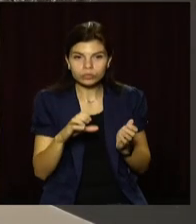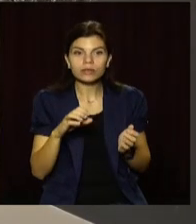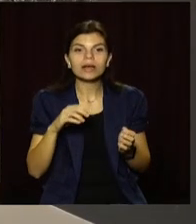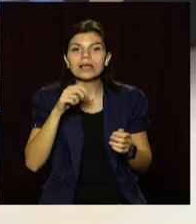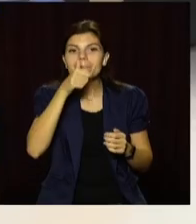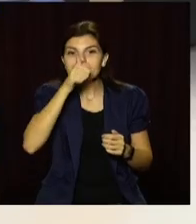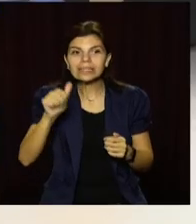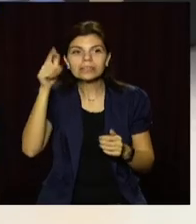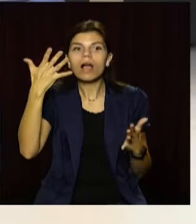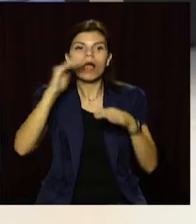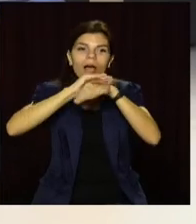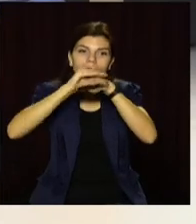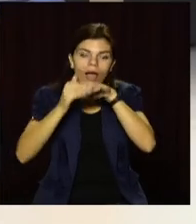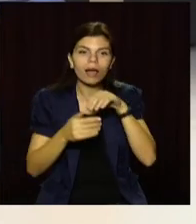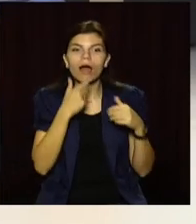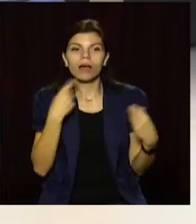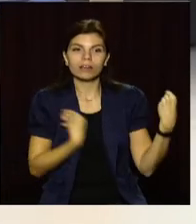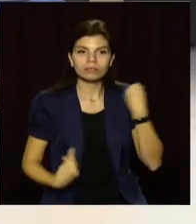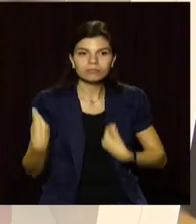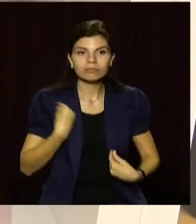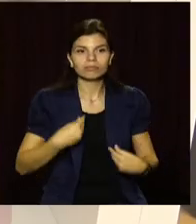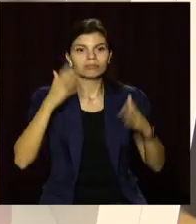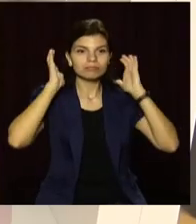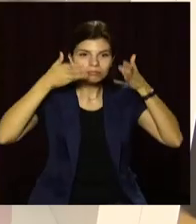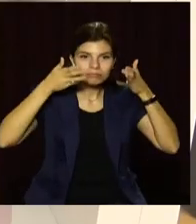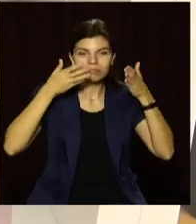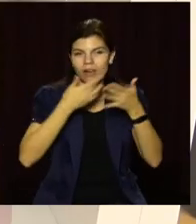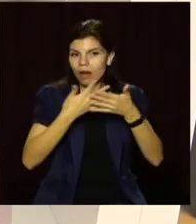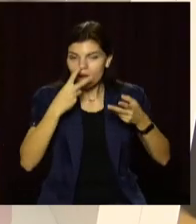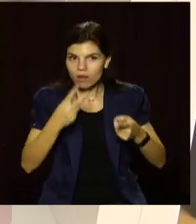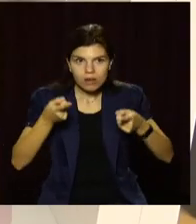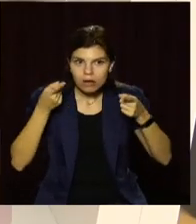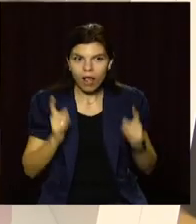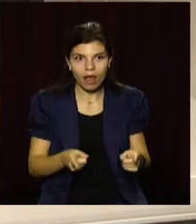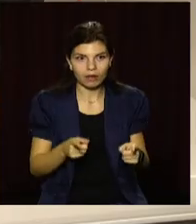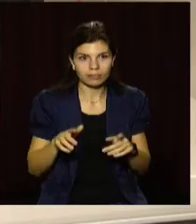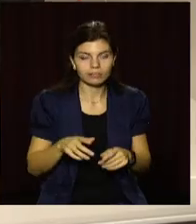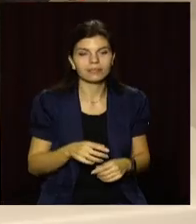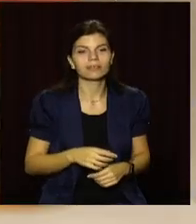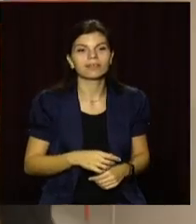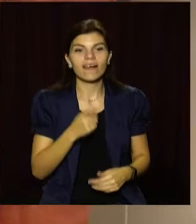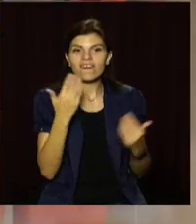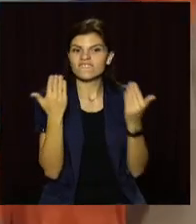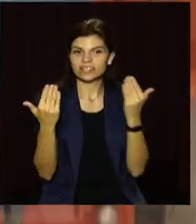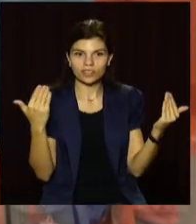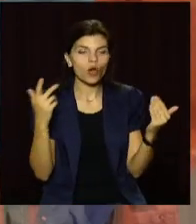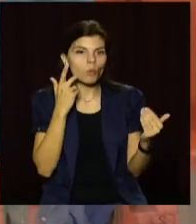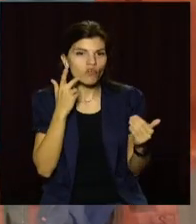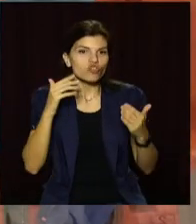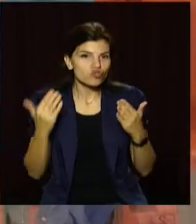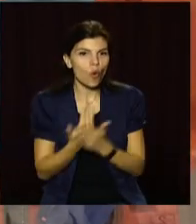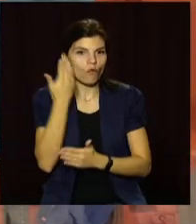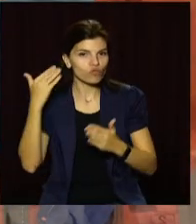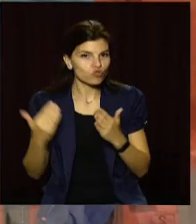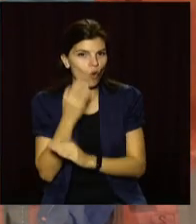поверхні місяця, інсталяція космічних артефактів та зони доповненої реальності. Експозиції у виставковій залі постійно